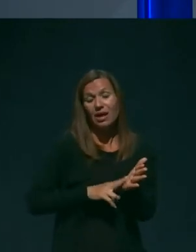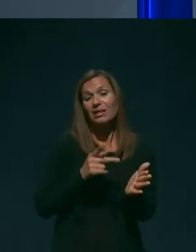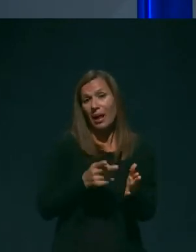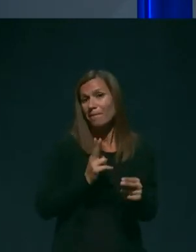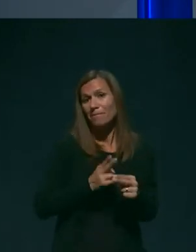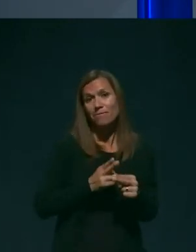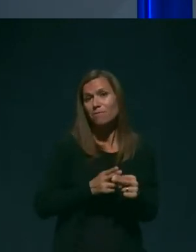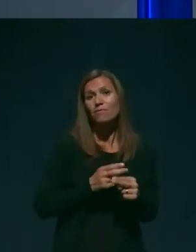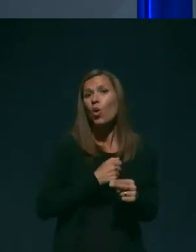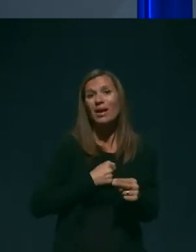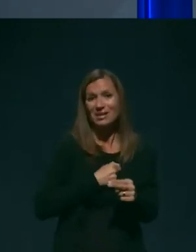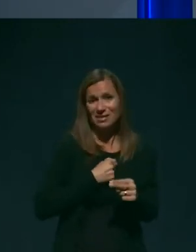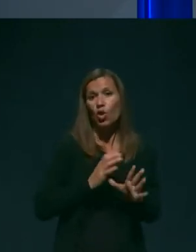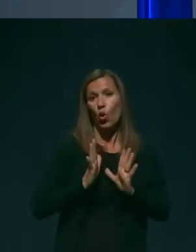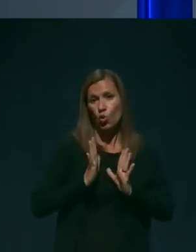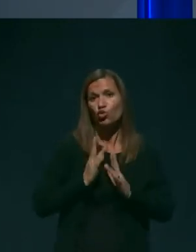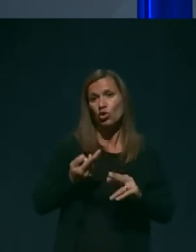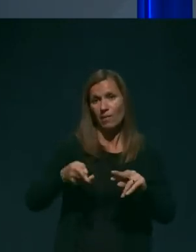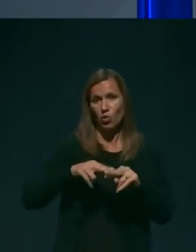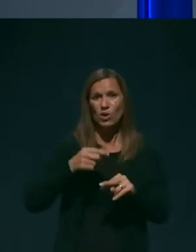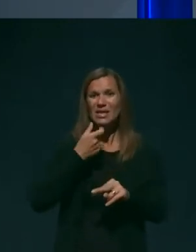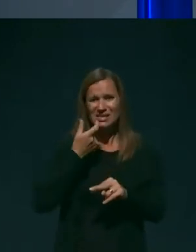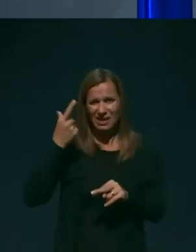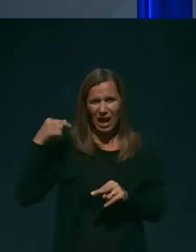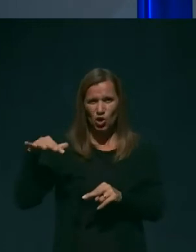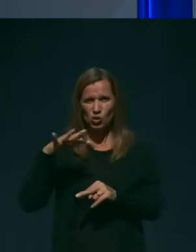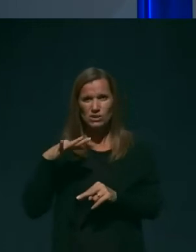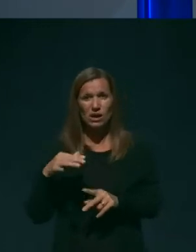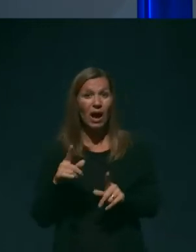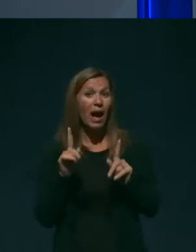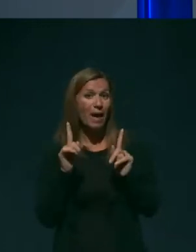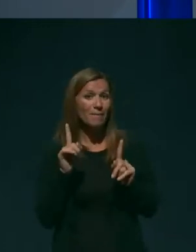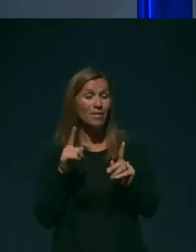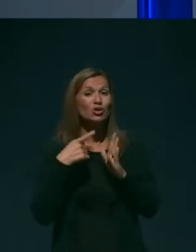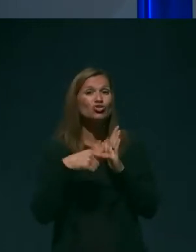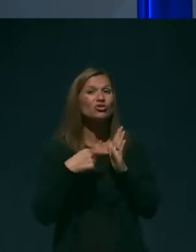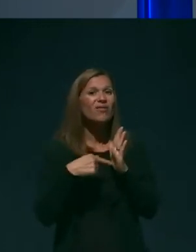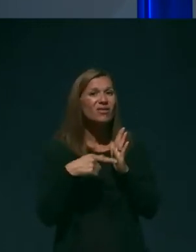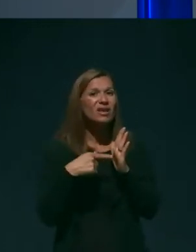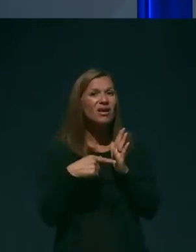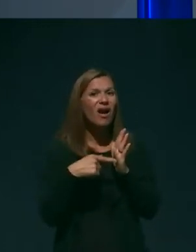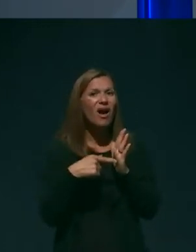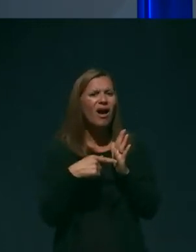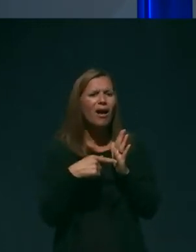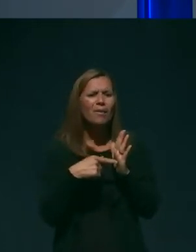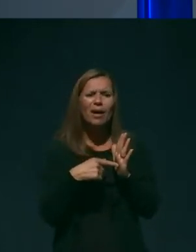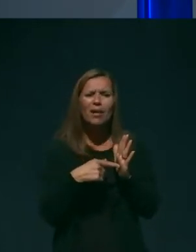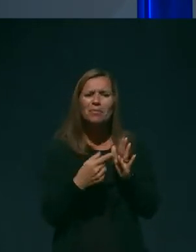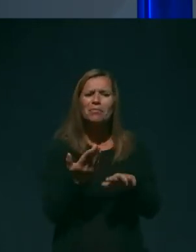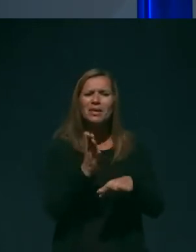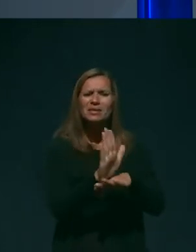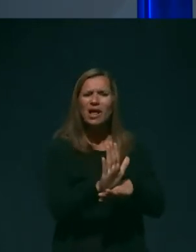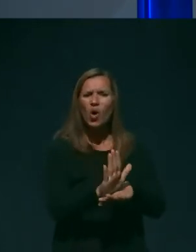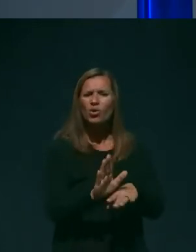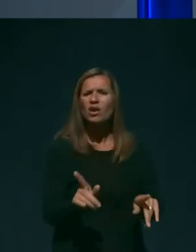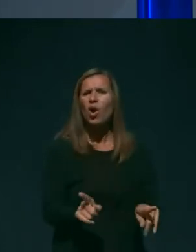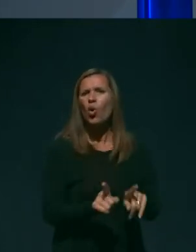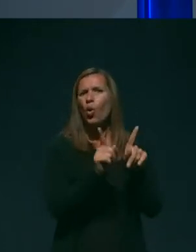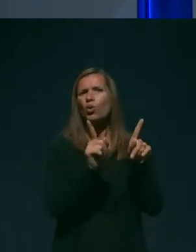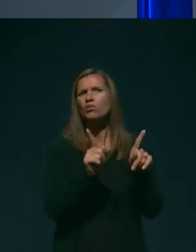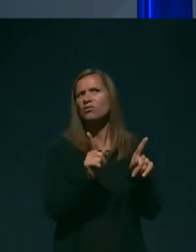starostnike. Številka pa je bila prikazana v kontekstu, da je bilo za